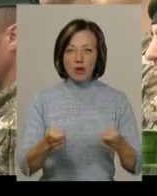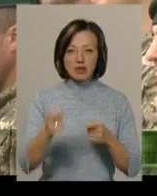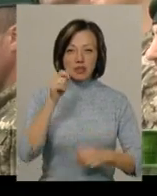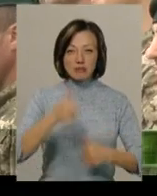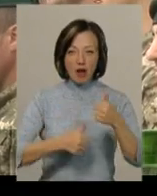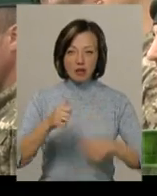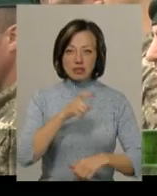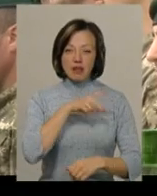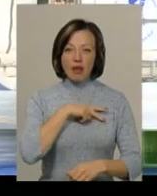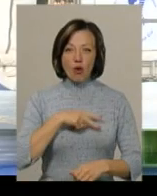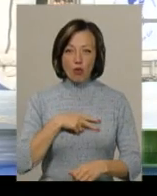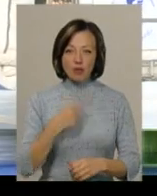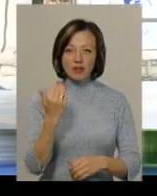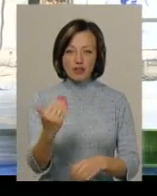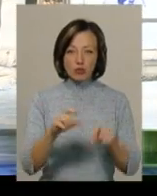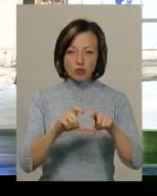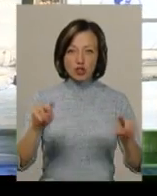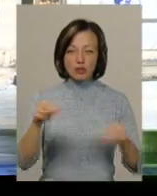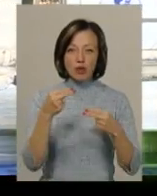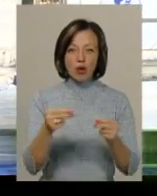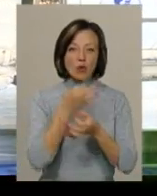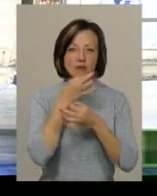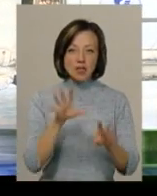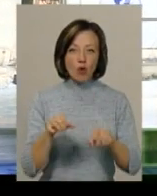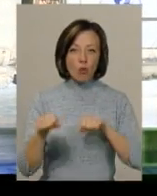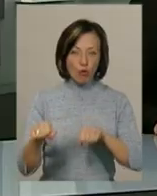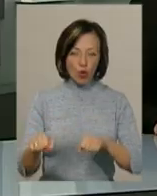змагаються за нагороди відомчого чемпіонату з універсального бою.